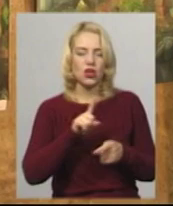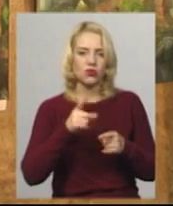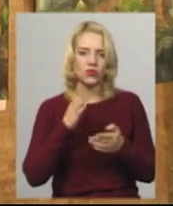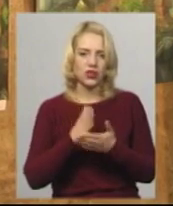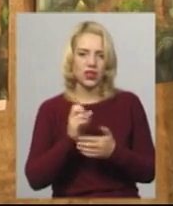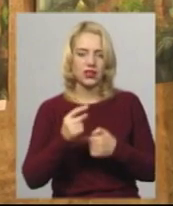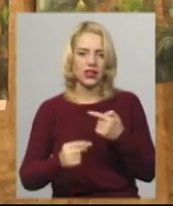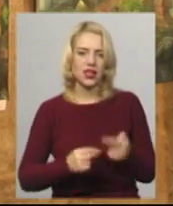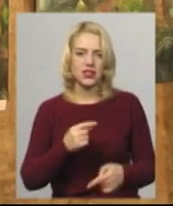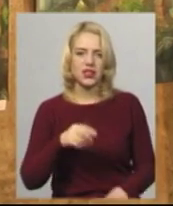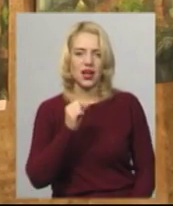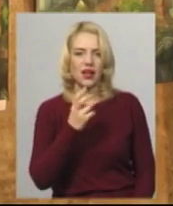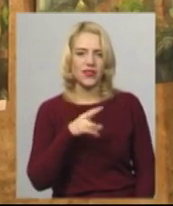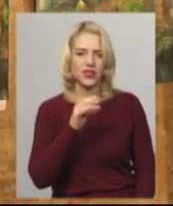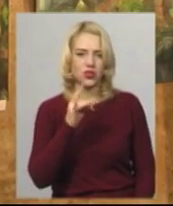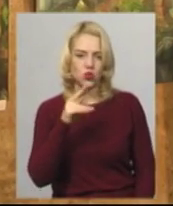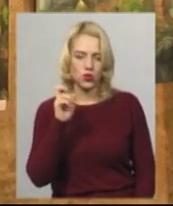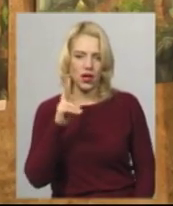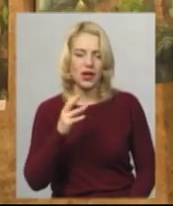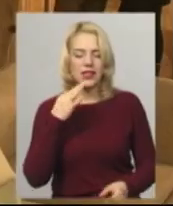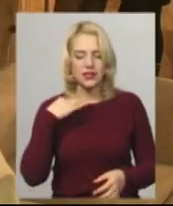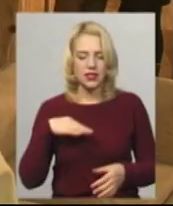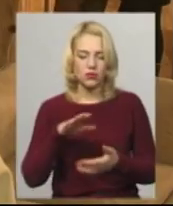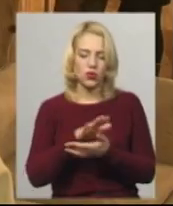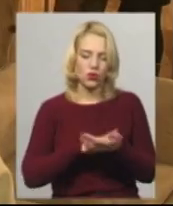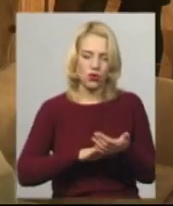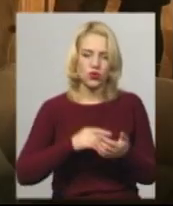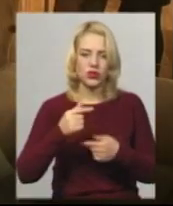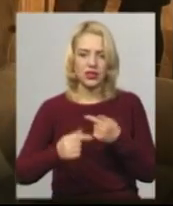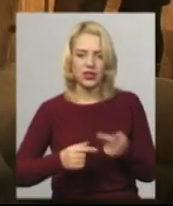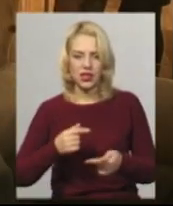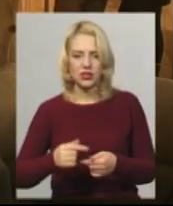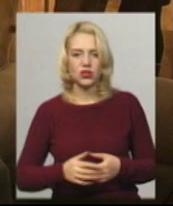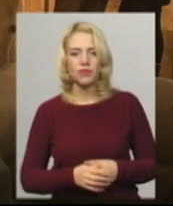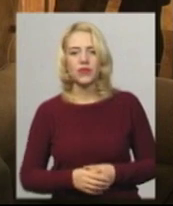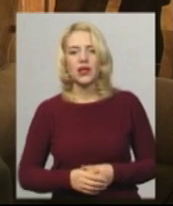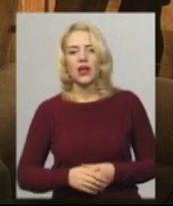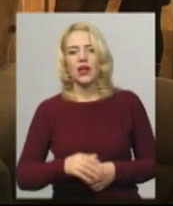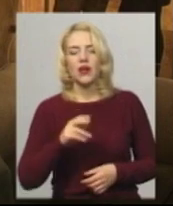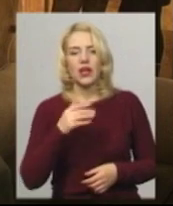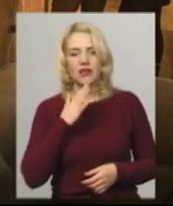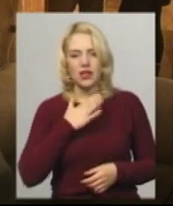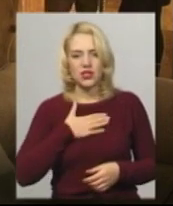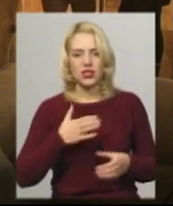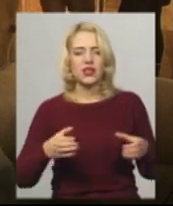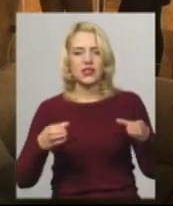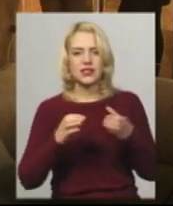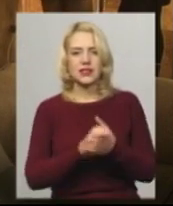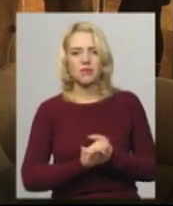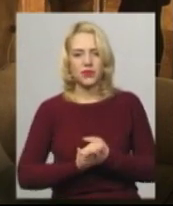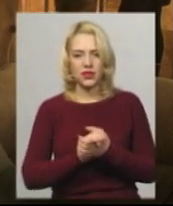і Андрійчука. Син продовжує династію, так, як і я. Зараз налічує наша спілка, обласна спілка,